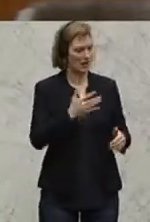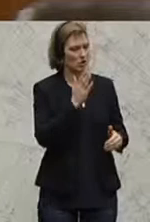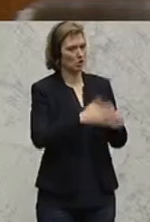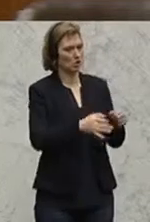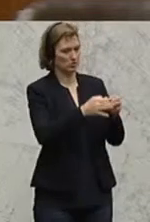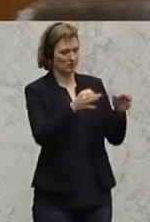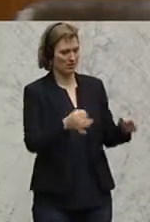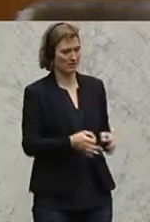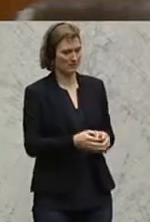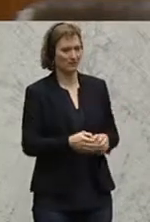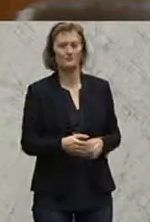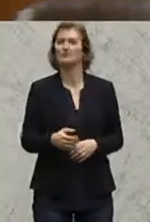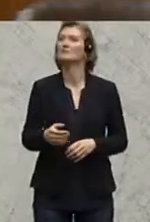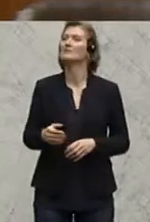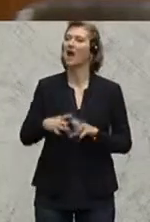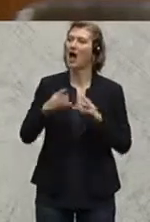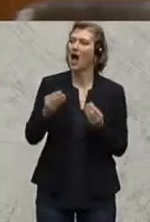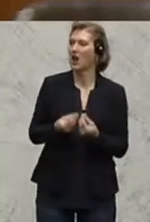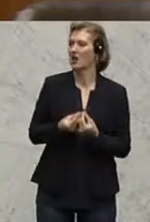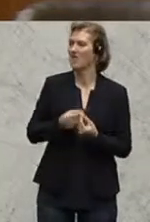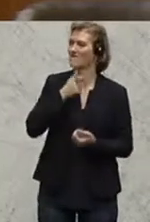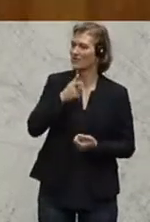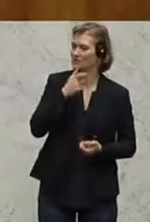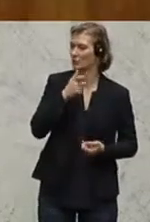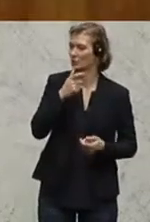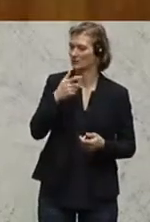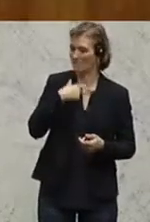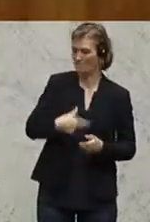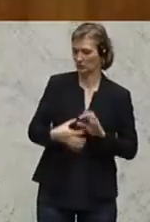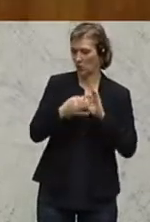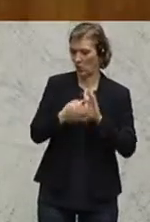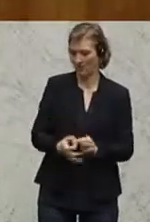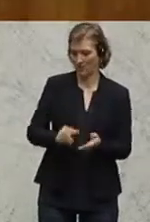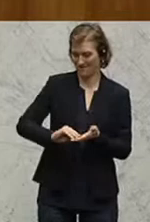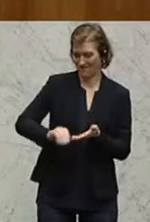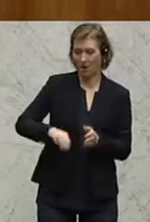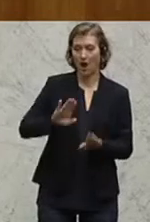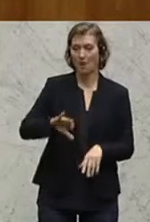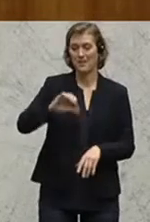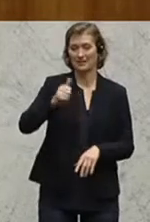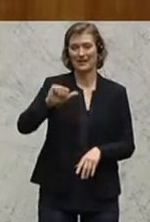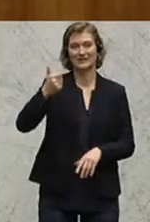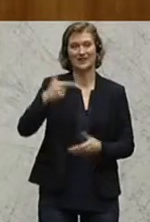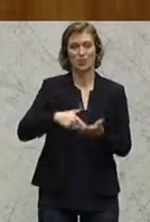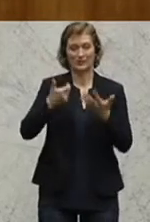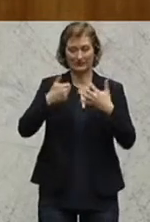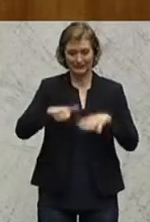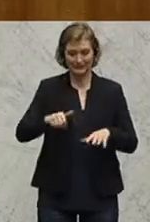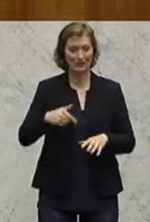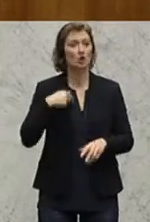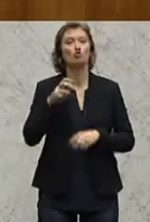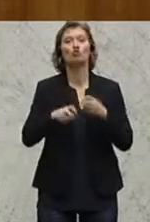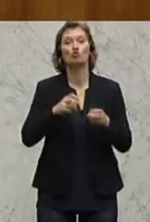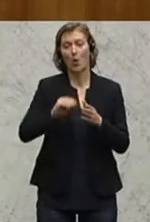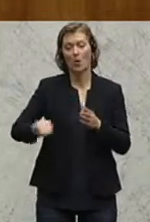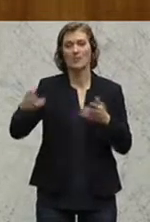alle, ab, der Schlusssatz, alle Personenversicherungsverträge, die ab dem 01.01.2016 abgeschlossen